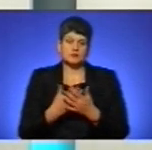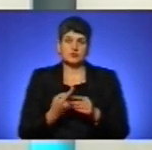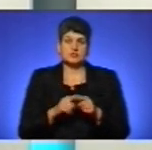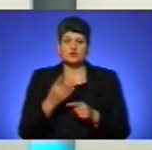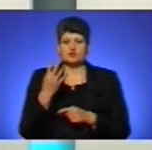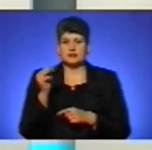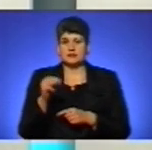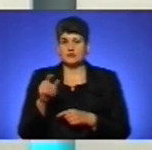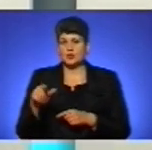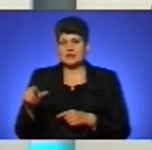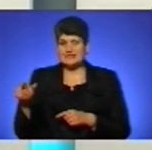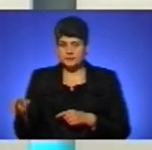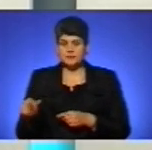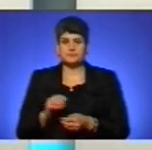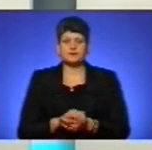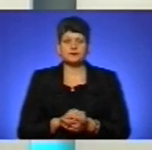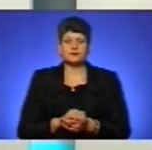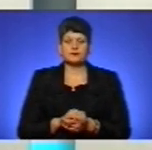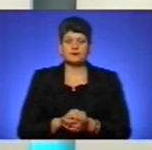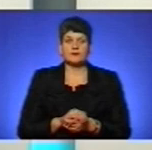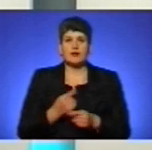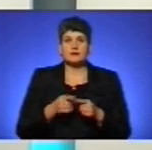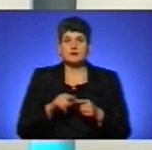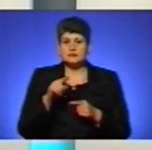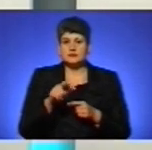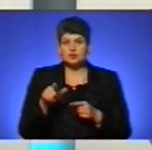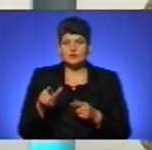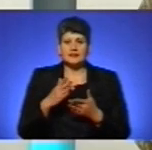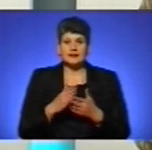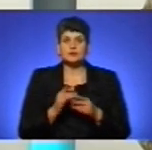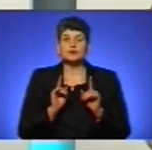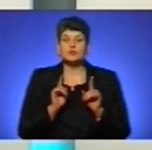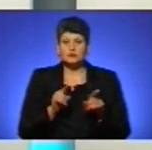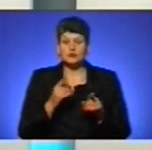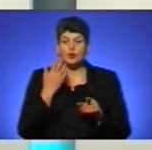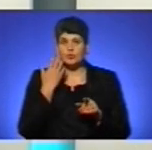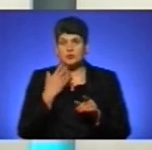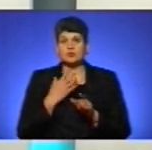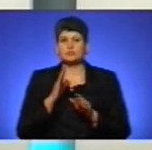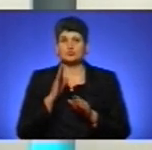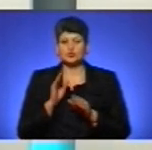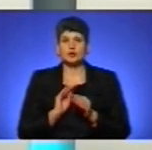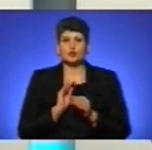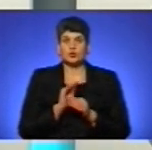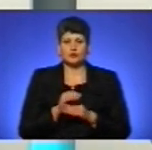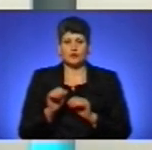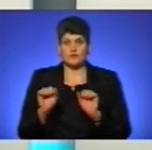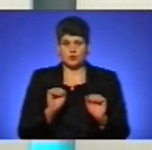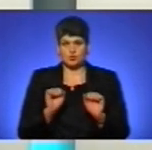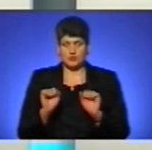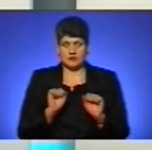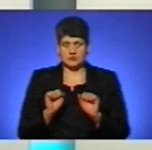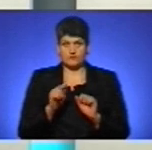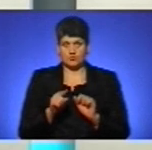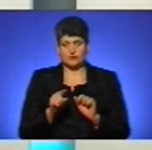осіб, але вона налічує цих людей тільки після того, як буде введено додаткове розпорядження. Воно, як правило,